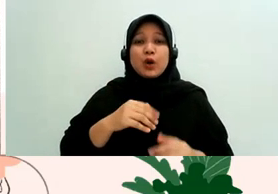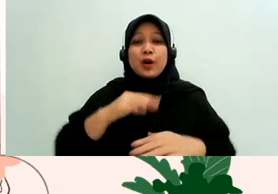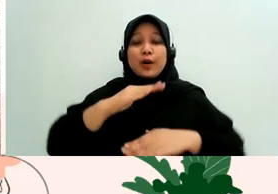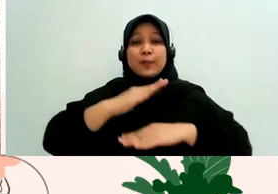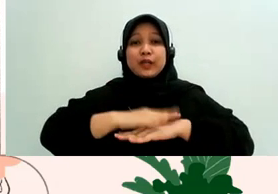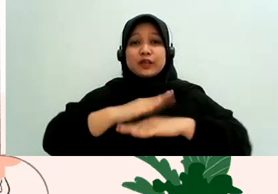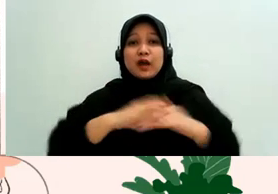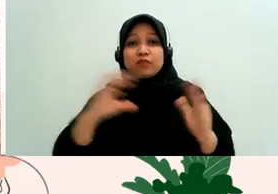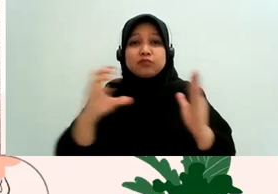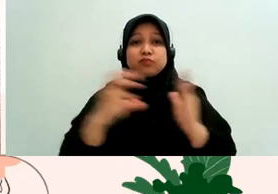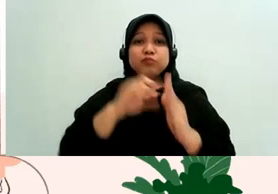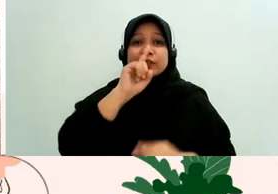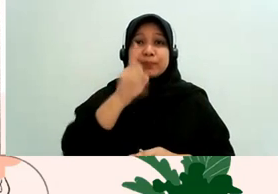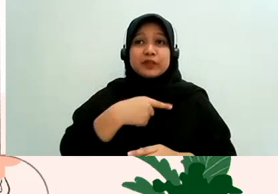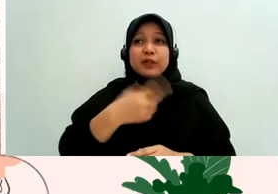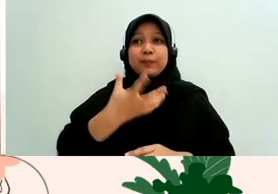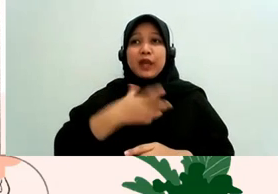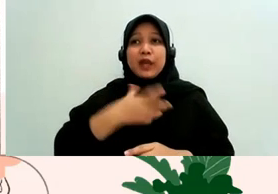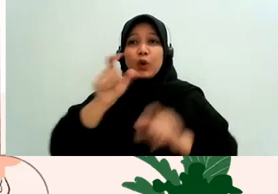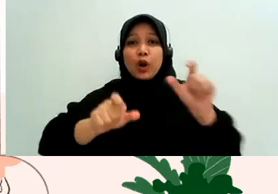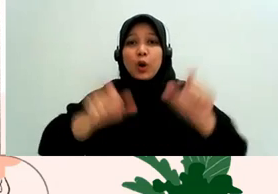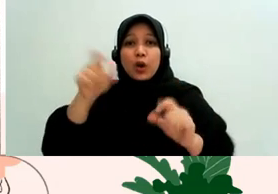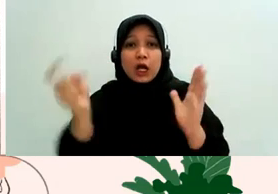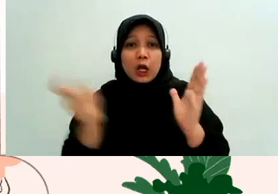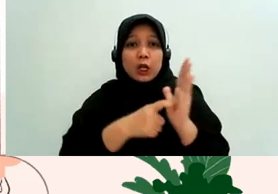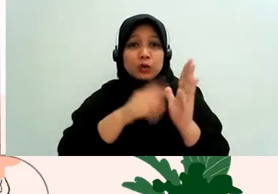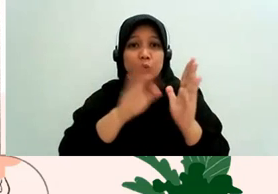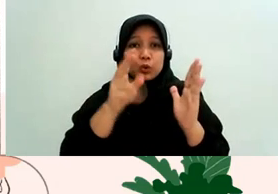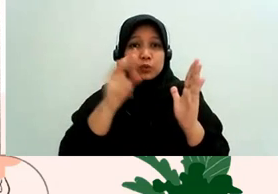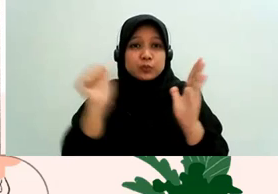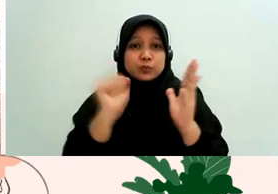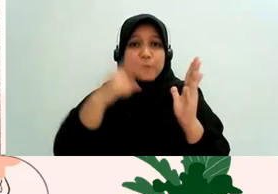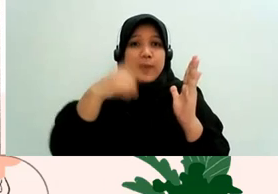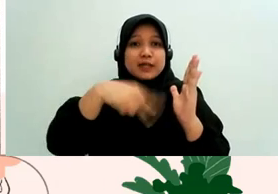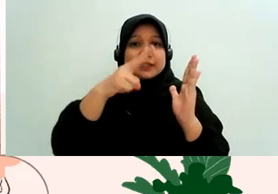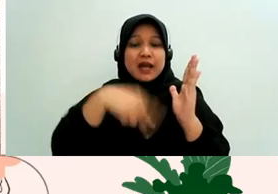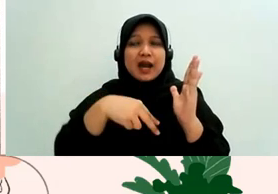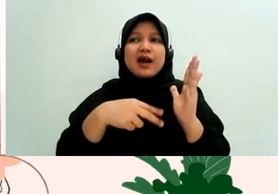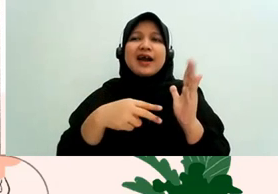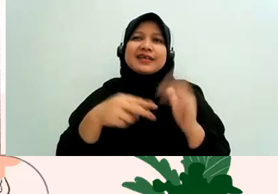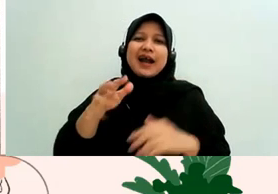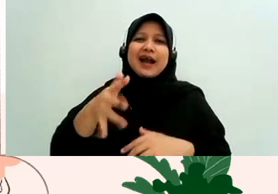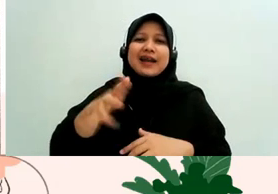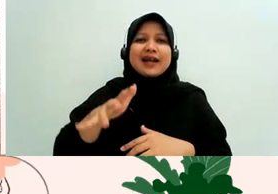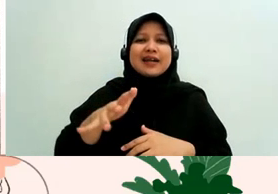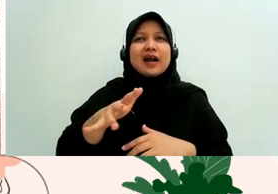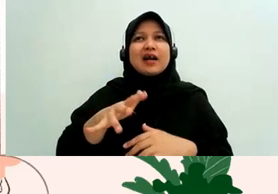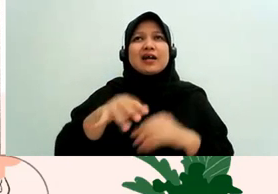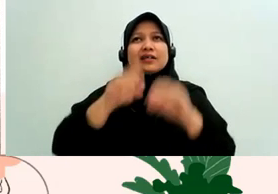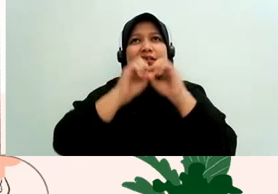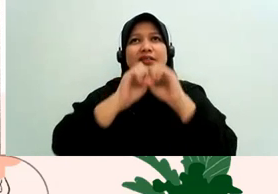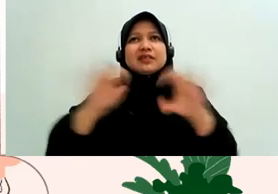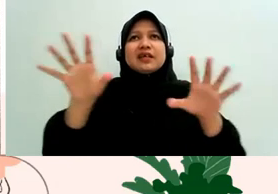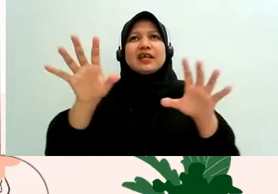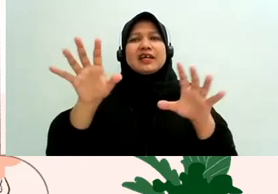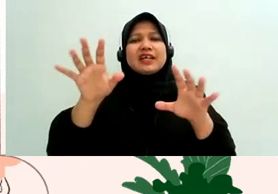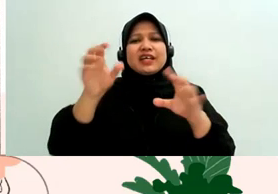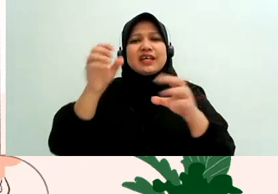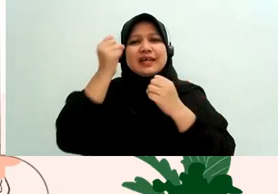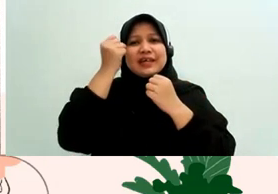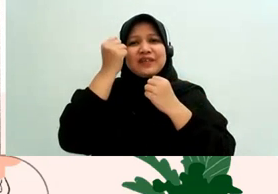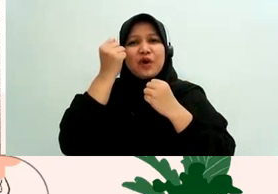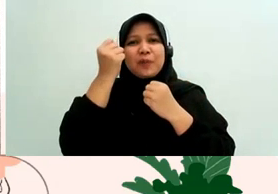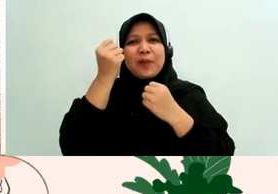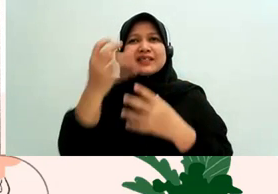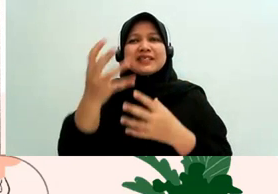-banyak gitu itu biasanya jadi suka memberikan informasi yang mengarahkan ke